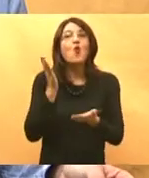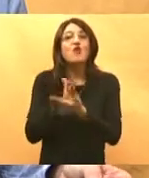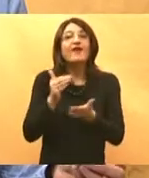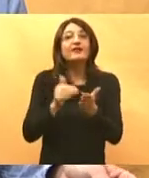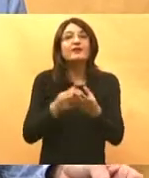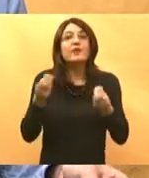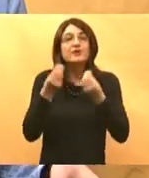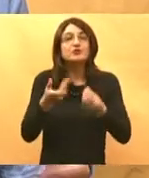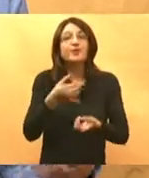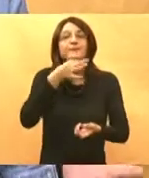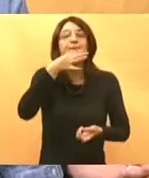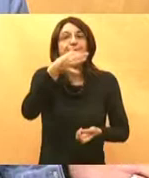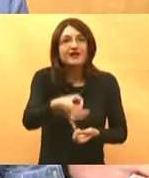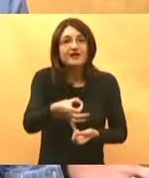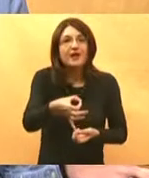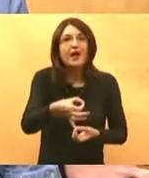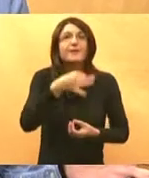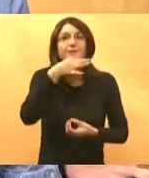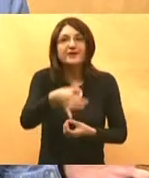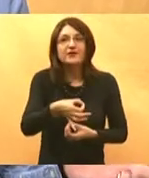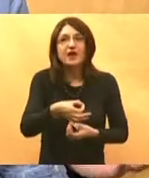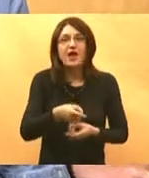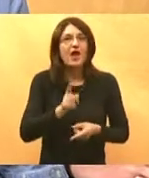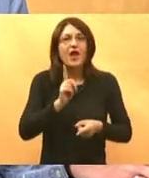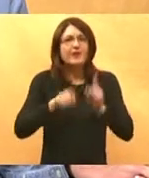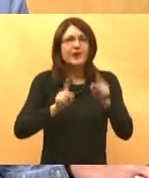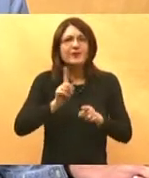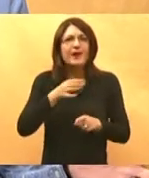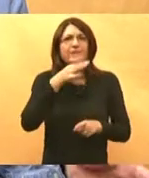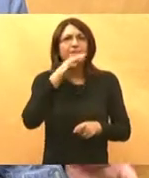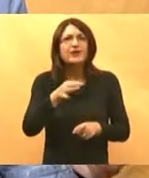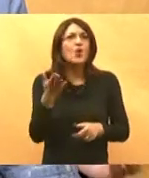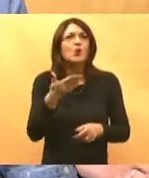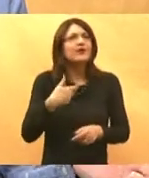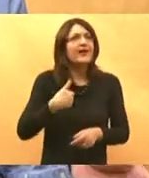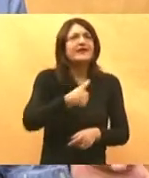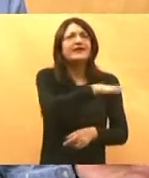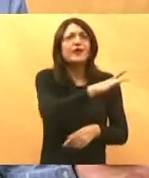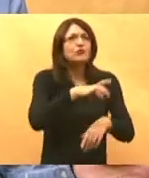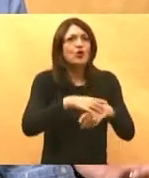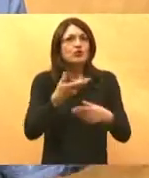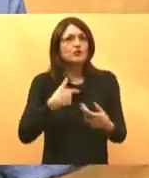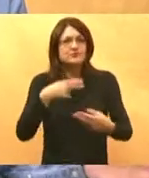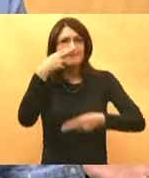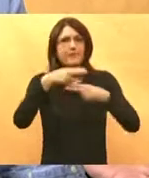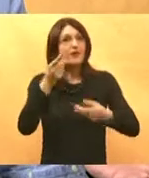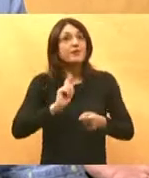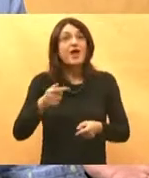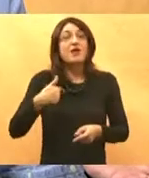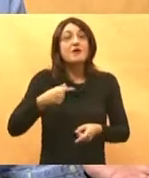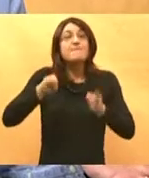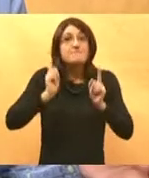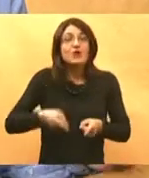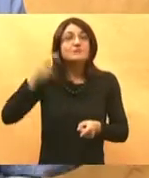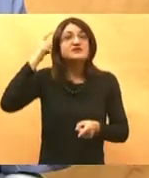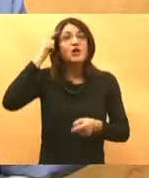vam nešto nije jasno pitajte. Nakon vizite vas neko nije pitaj ili vam objasnio ako idete na pretrage pitajte. Imate pravo, imate dužnost zbog sebe